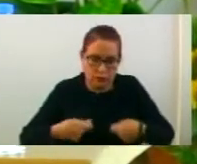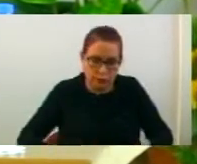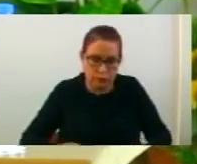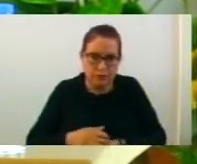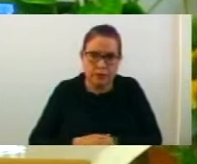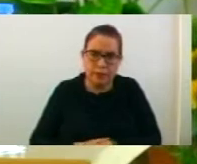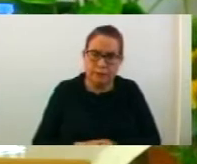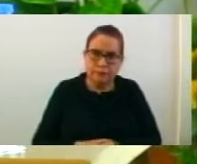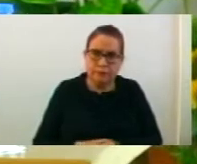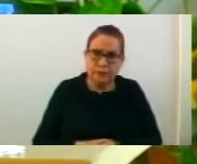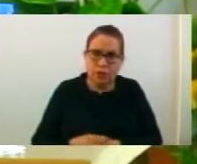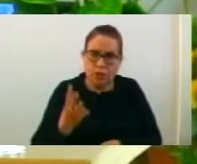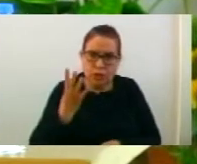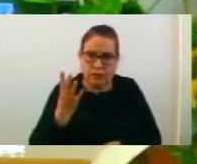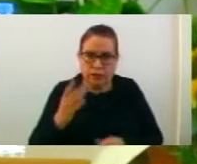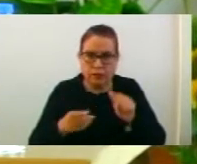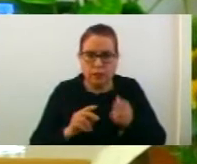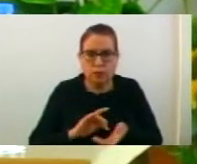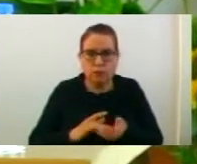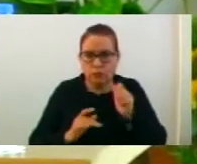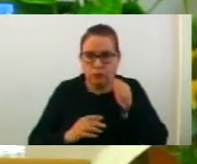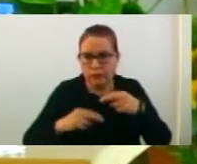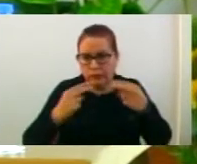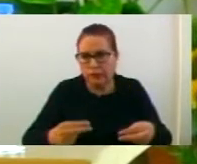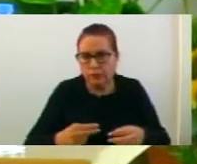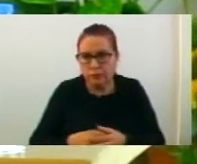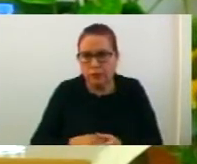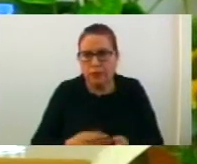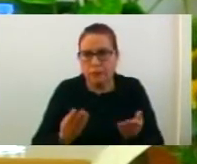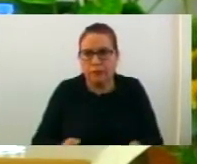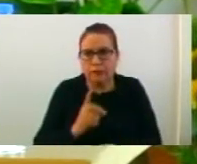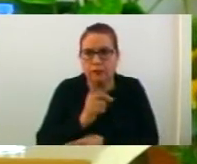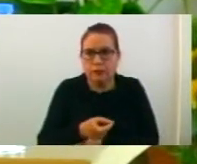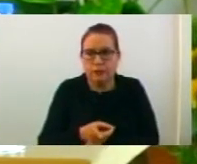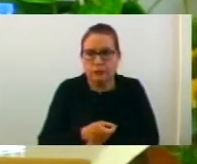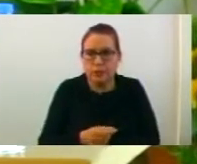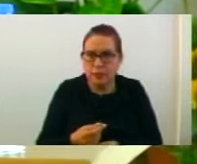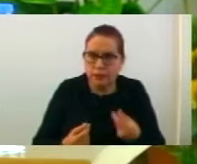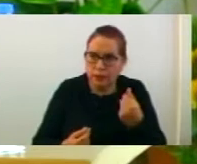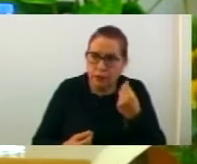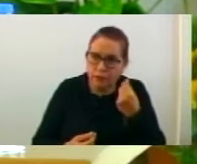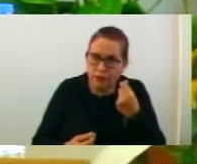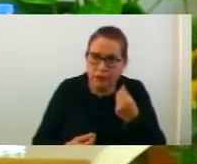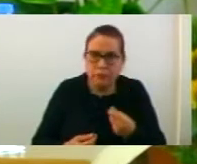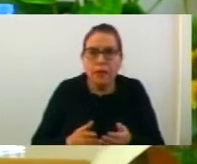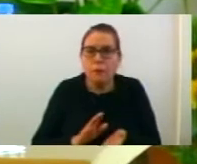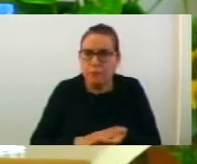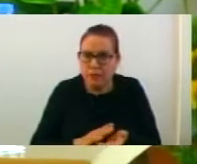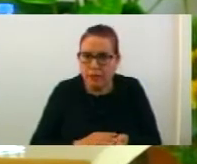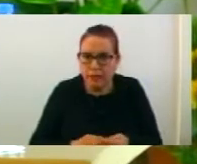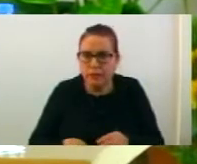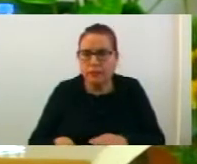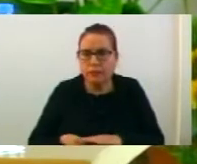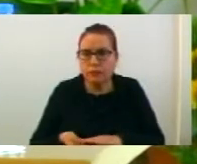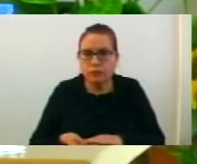Пременувања на работа по четвртата точка от дневен трет. Прелог одлука за резервиране средства за експроприација на